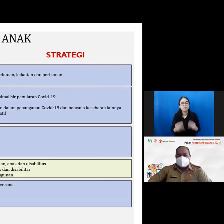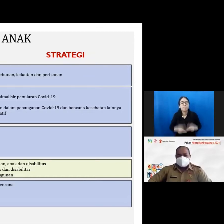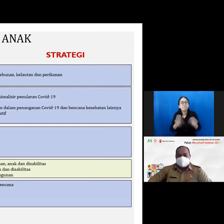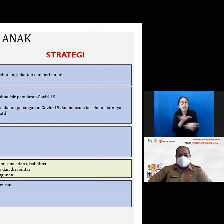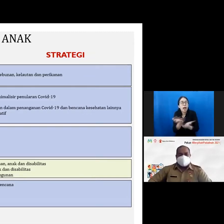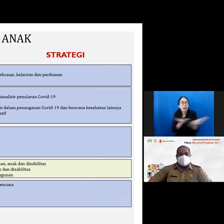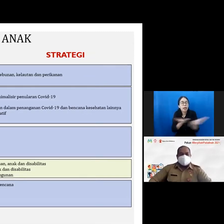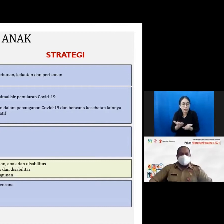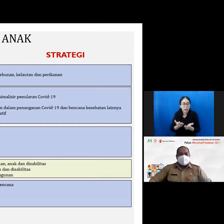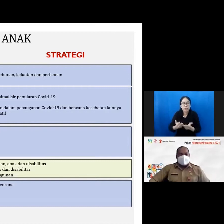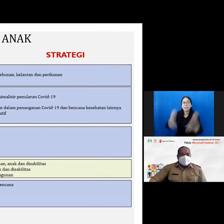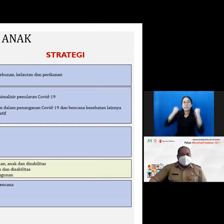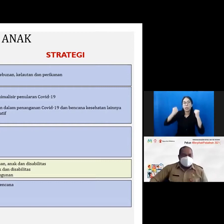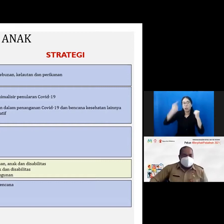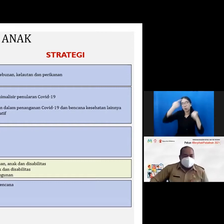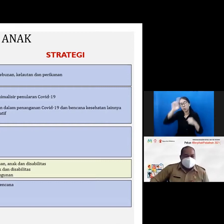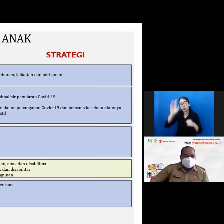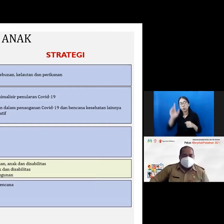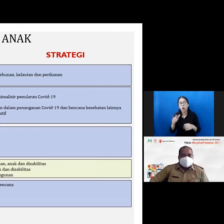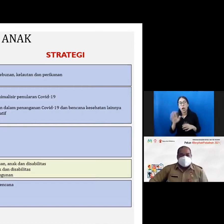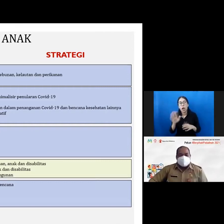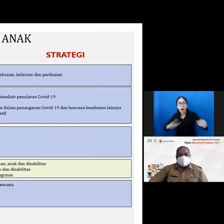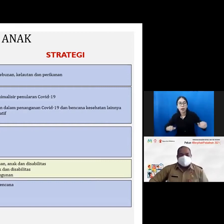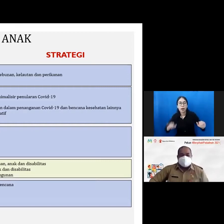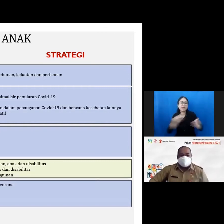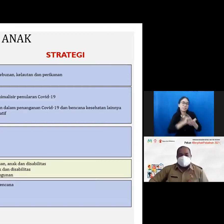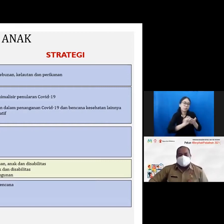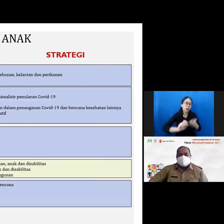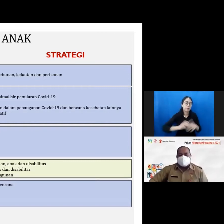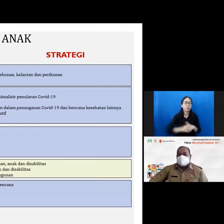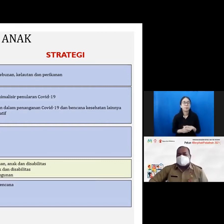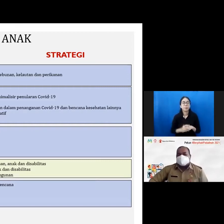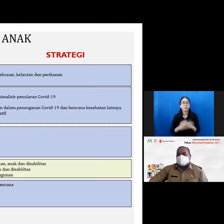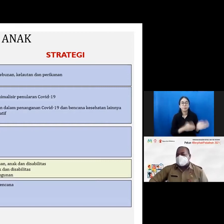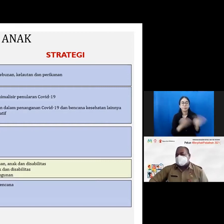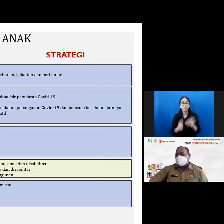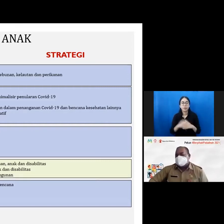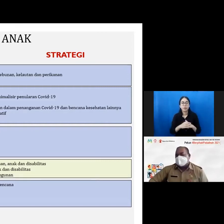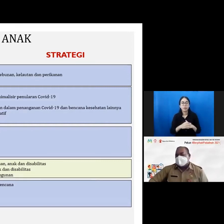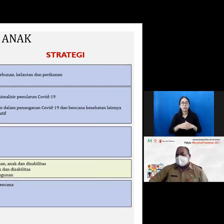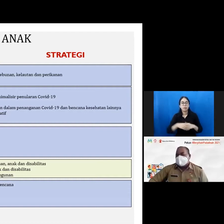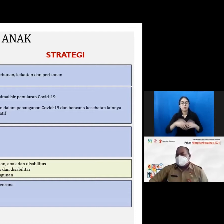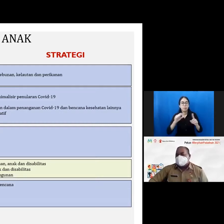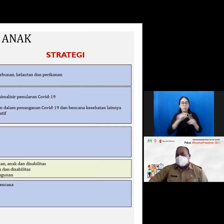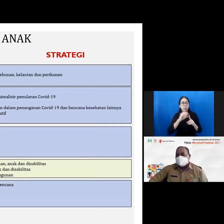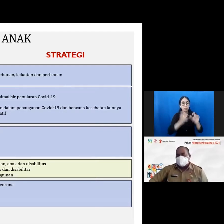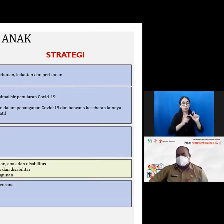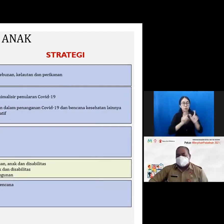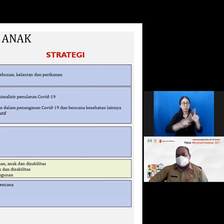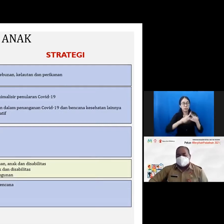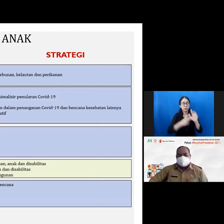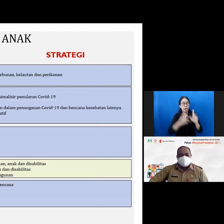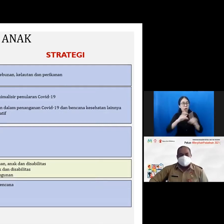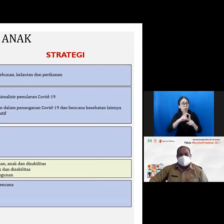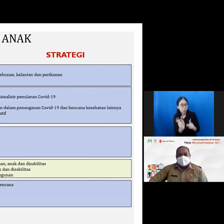bangku sekolah lalu yang ketiga meningkatkan kualitas pelayanan di posyandu dan puskesmas dalam situasi